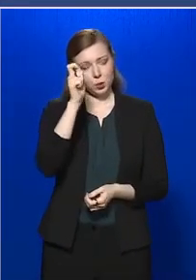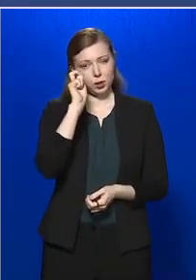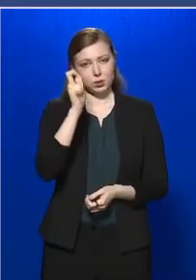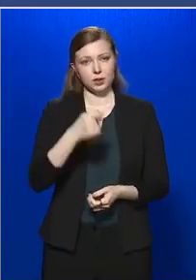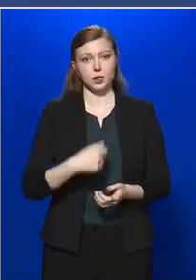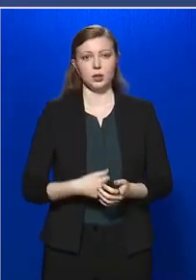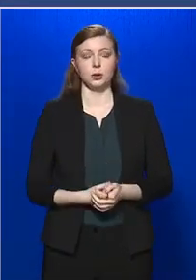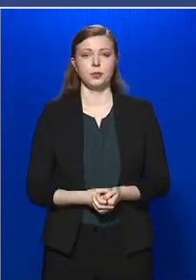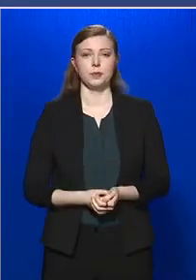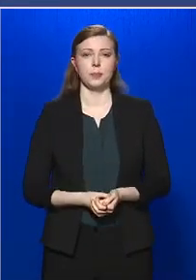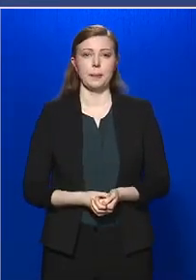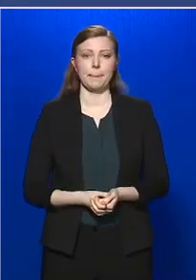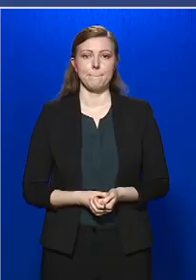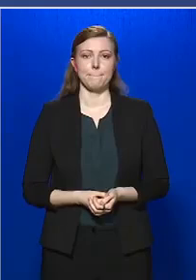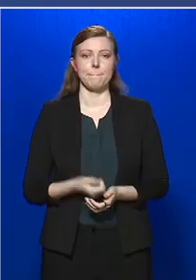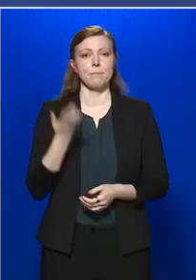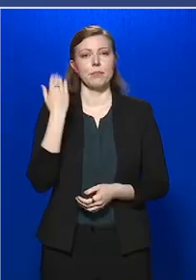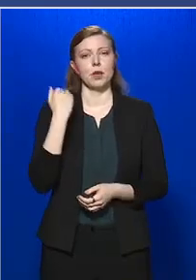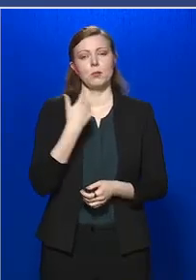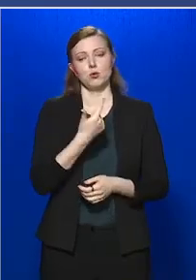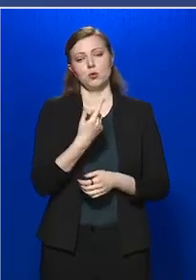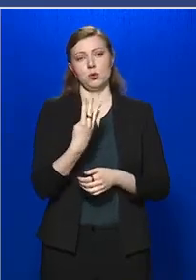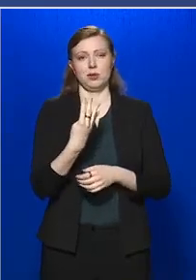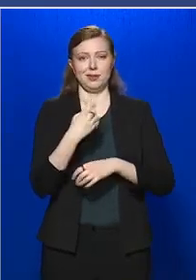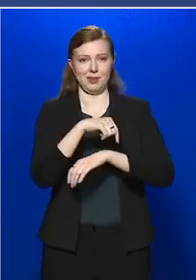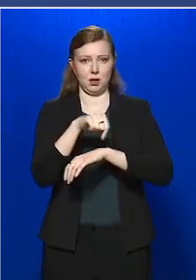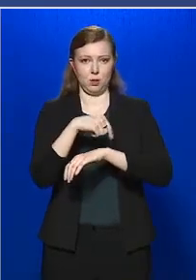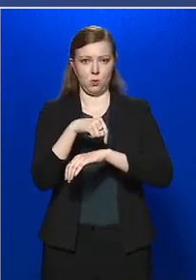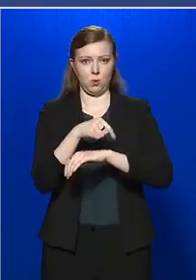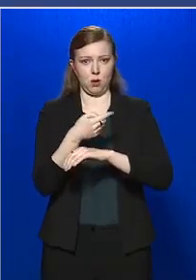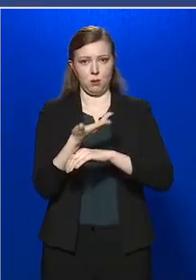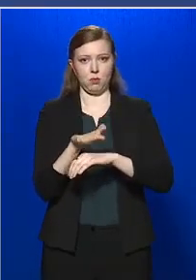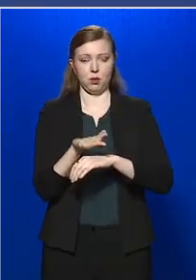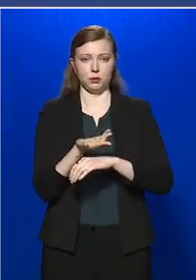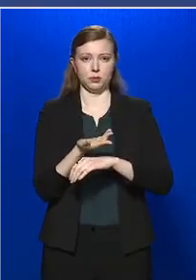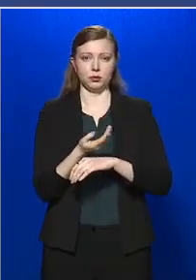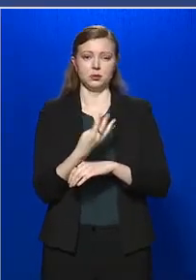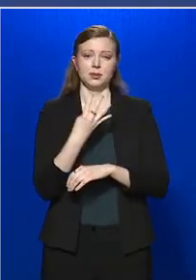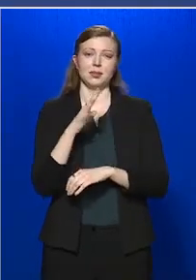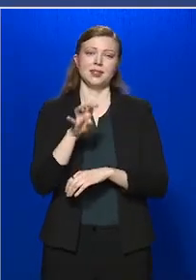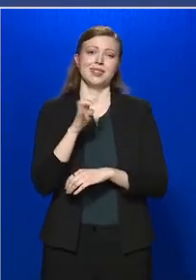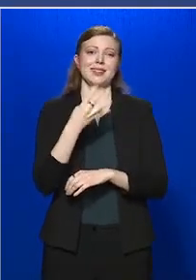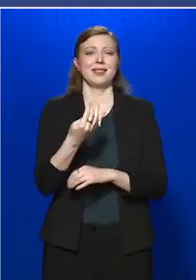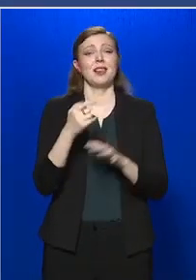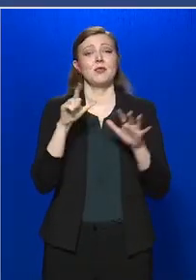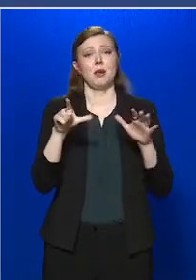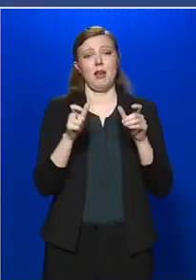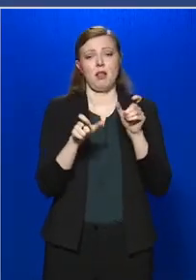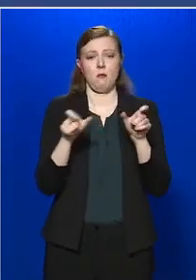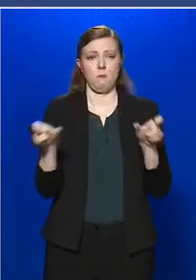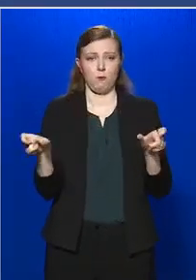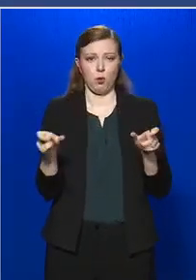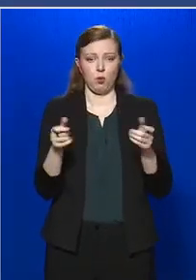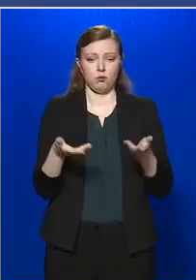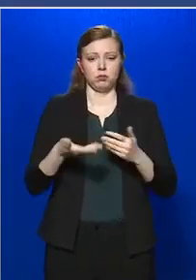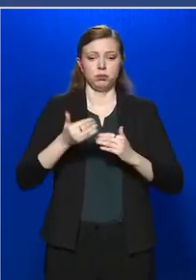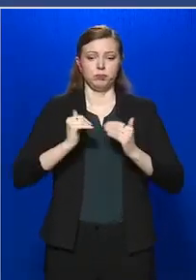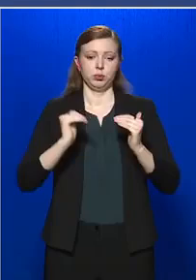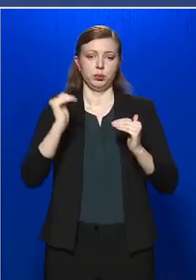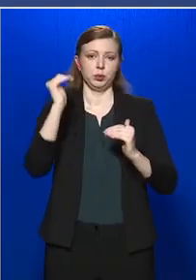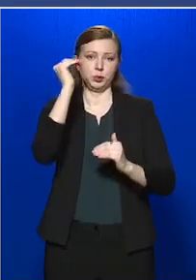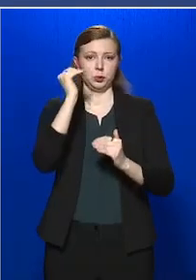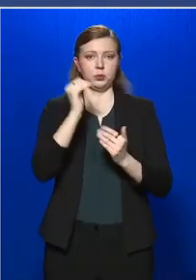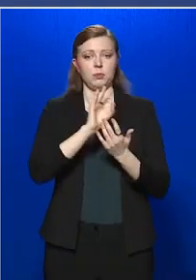Az elmúlt 24 órában 447 főre emelkedett a